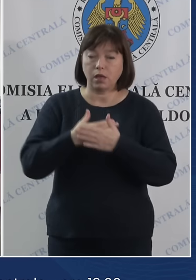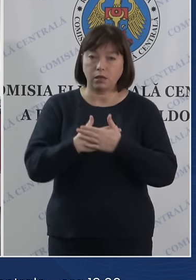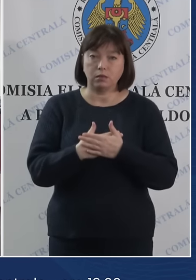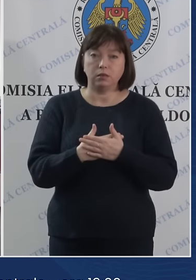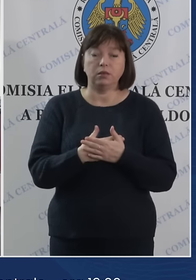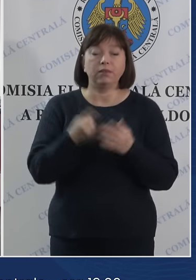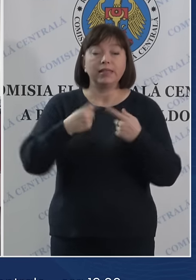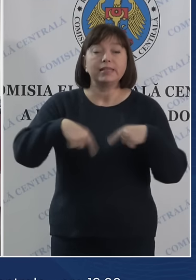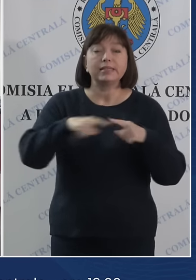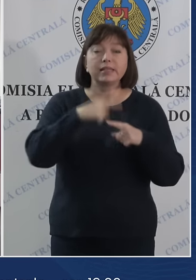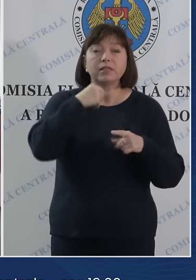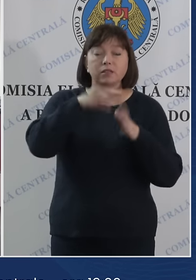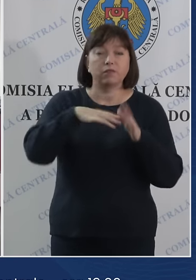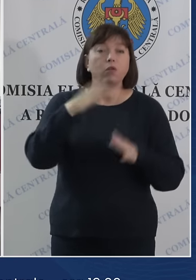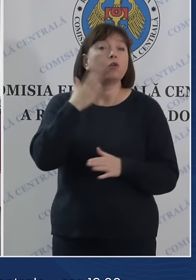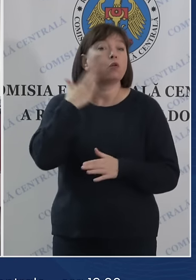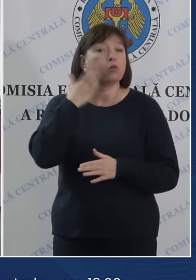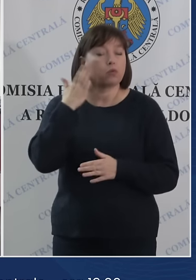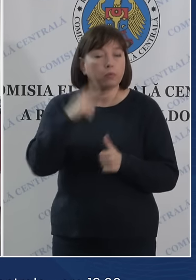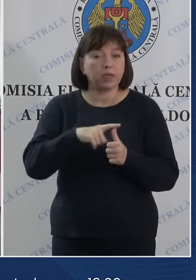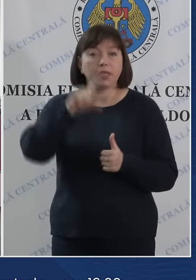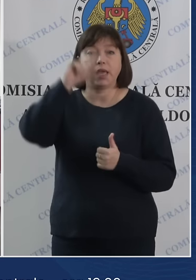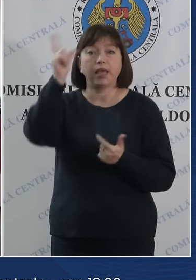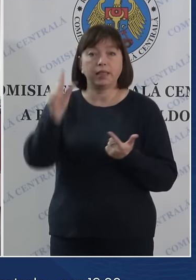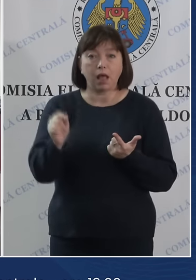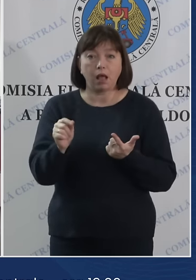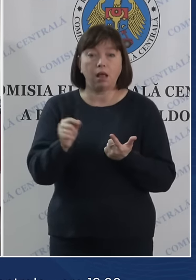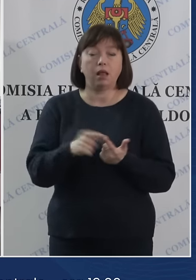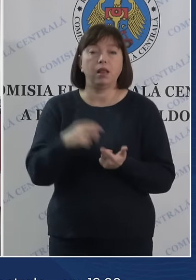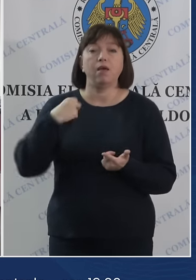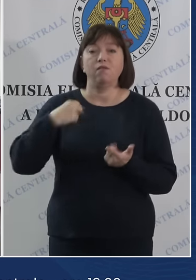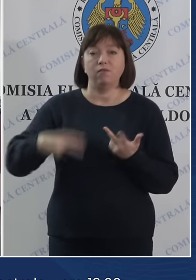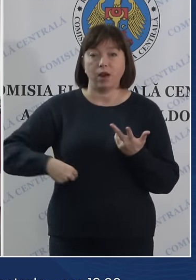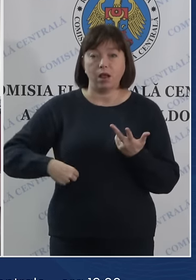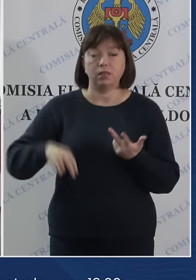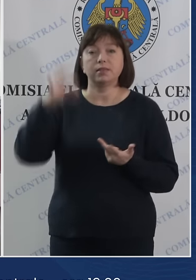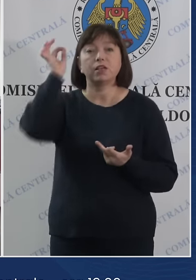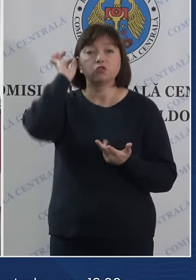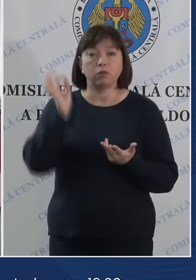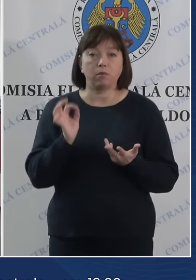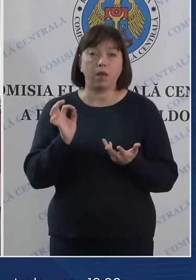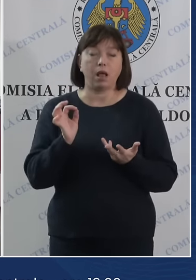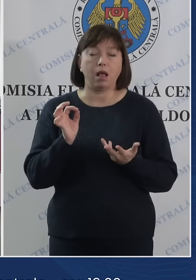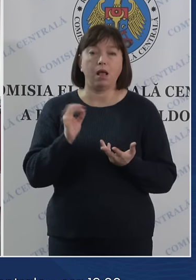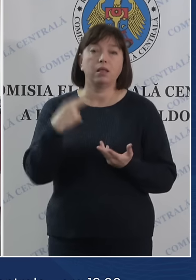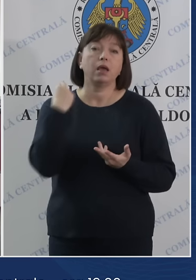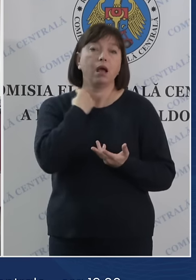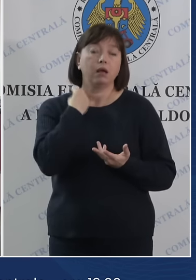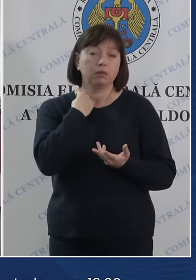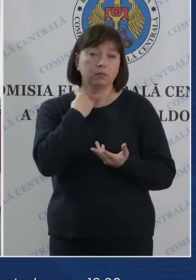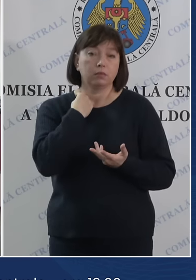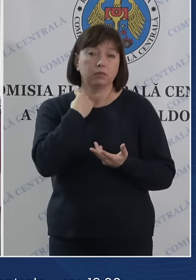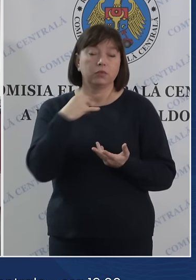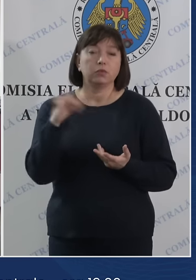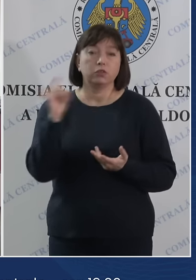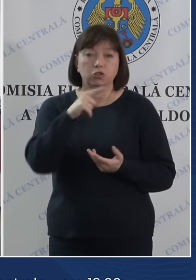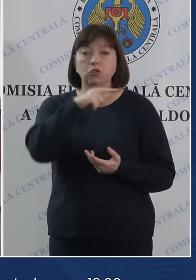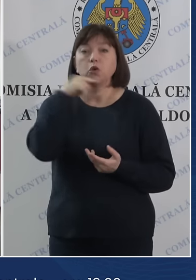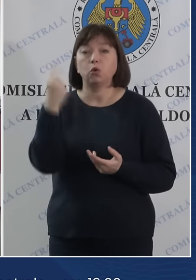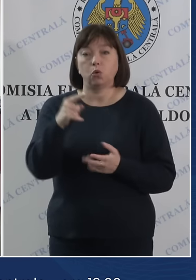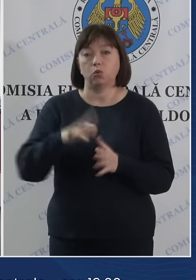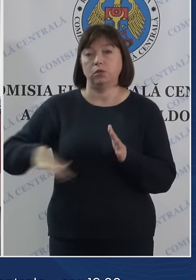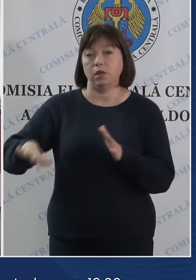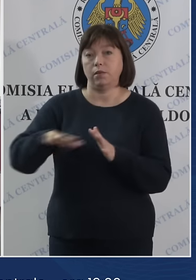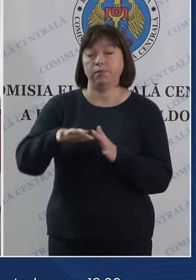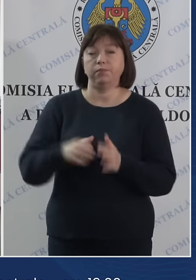secții din România, Italia, Franța, Germania, Mare Britanie și Federația Rusă.